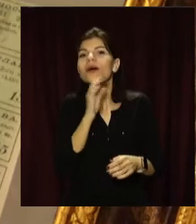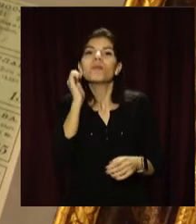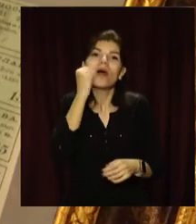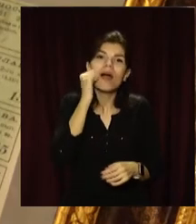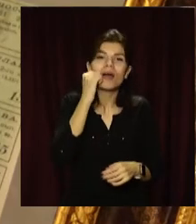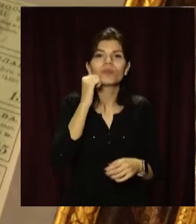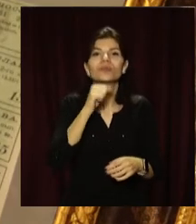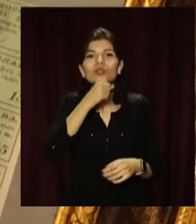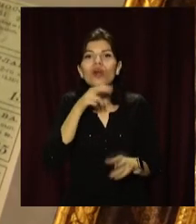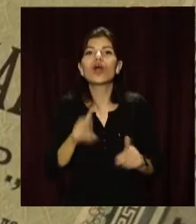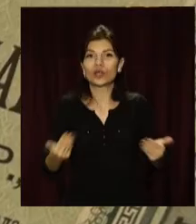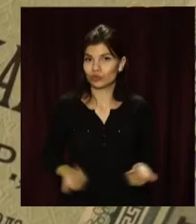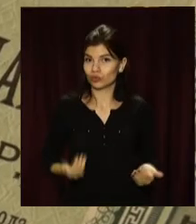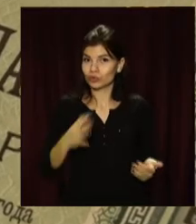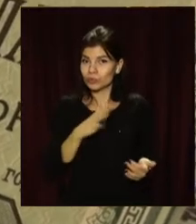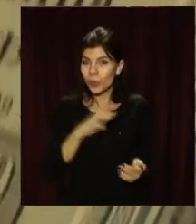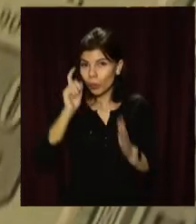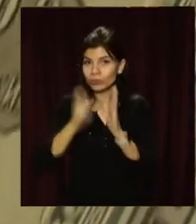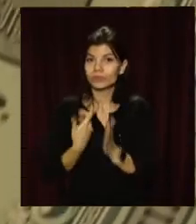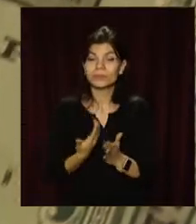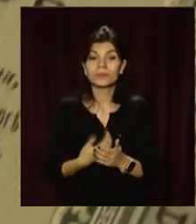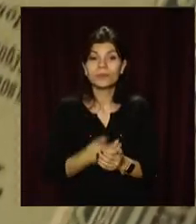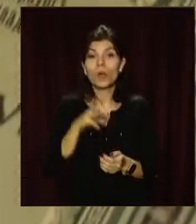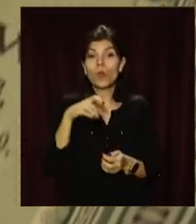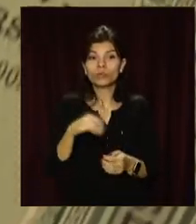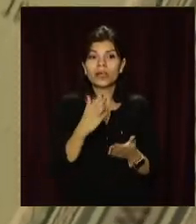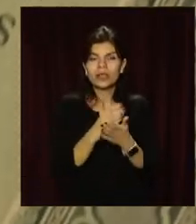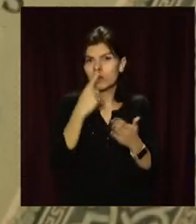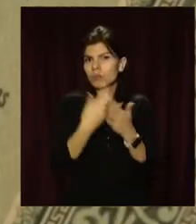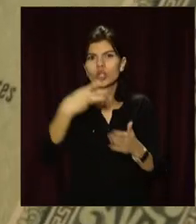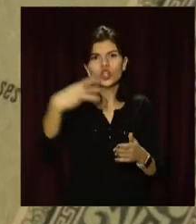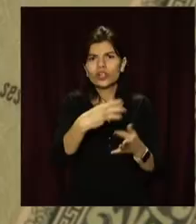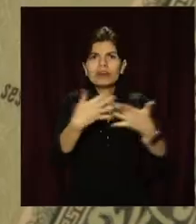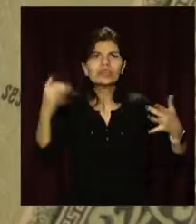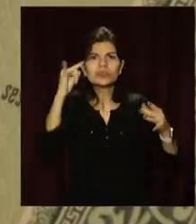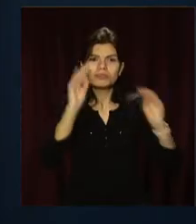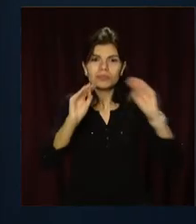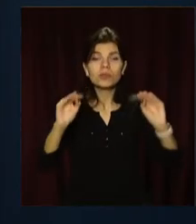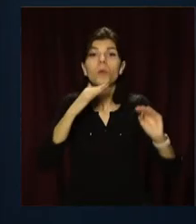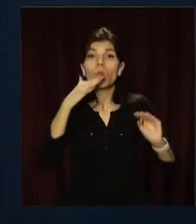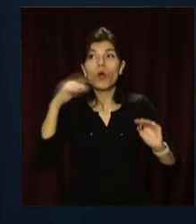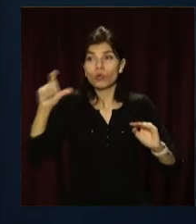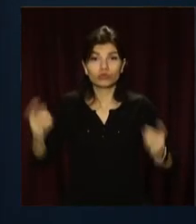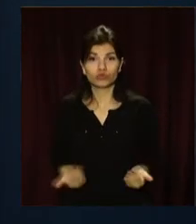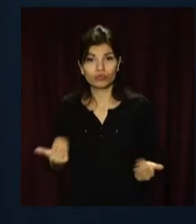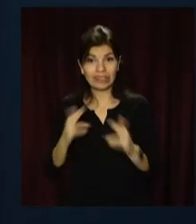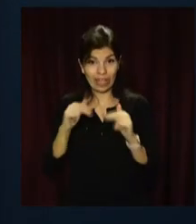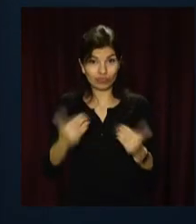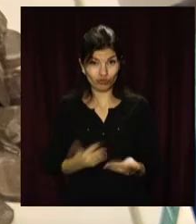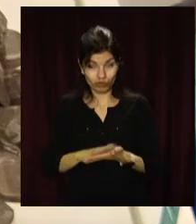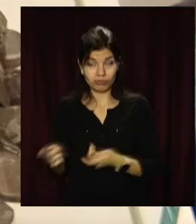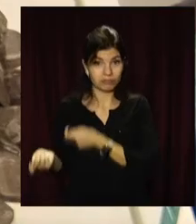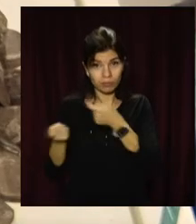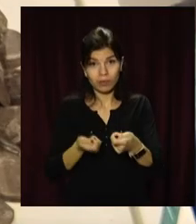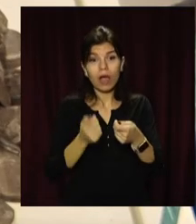У колекції музею майже три тисячі експонатів. Більшу частину принесли жителі міста. Долучитися до акції може кожен.